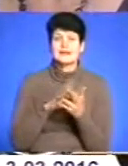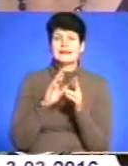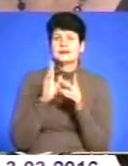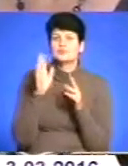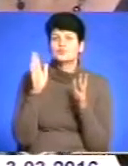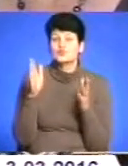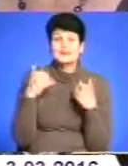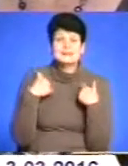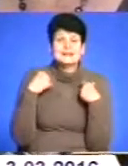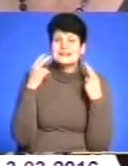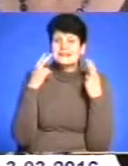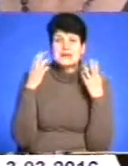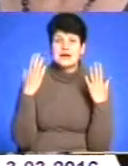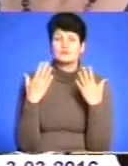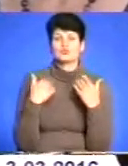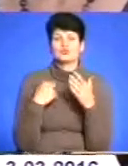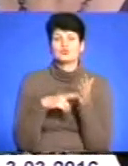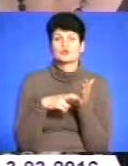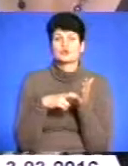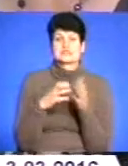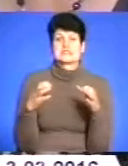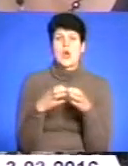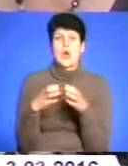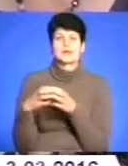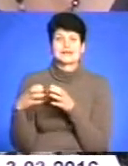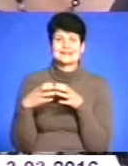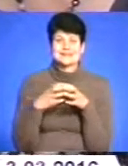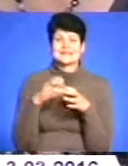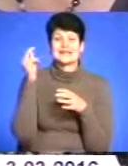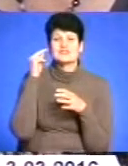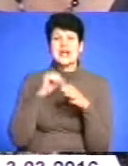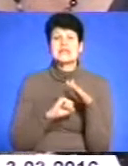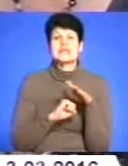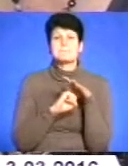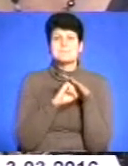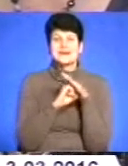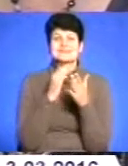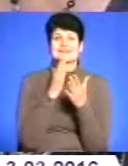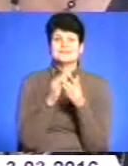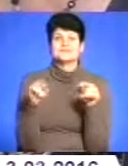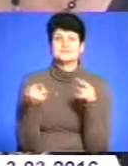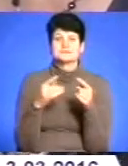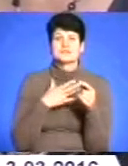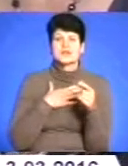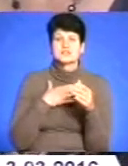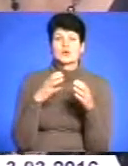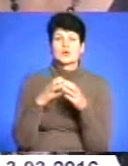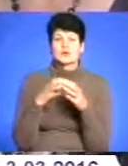ми не знаємо. Тому побоюємося за колективи, за навчальні бази, які створені в наших колективах руками